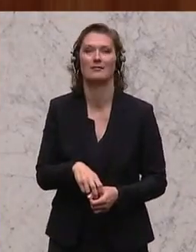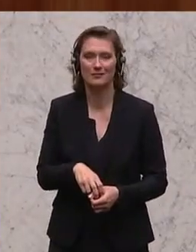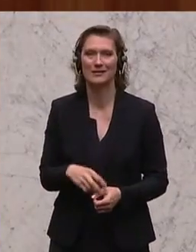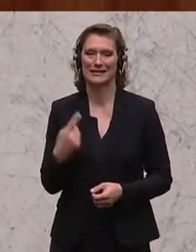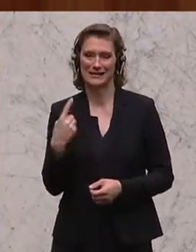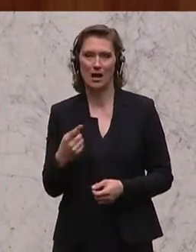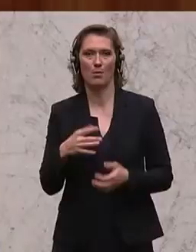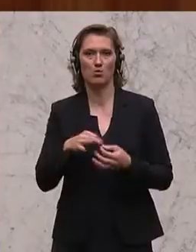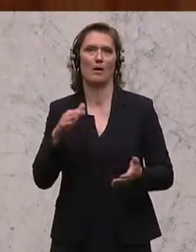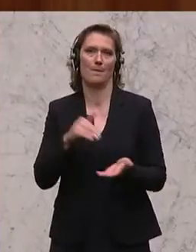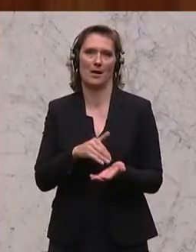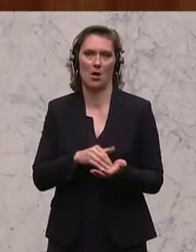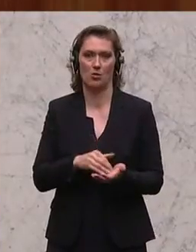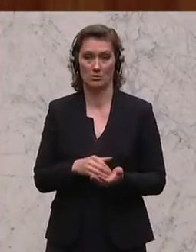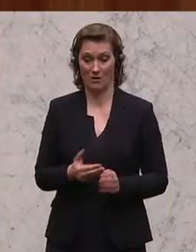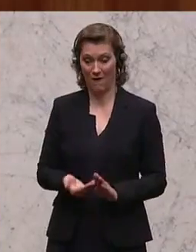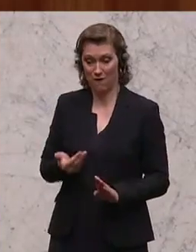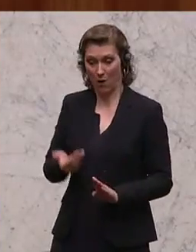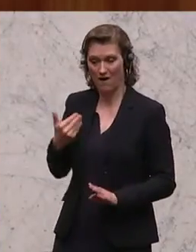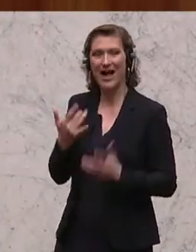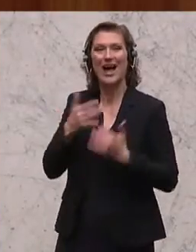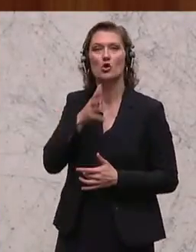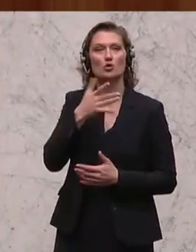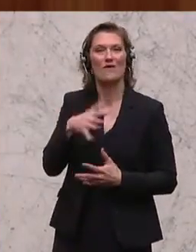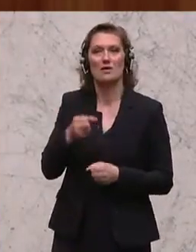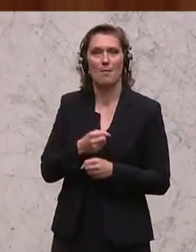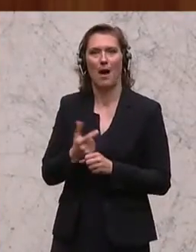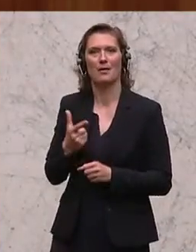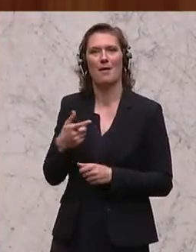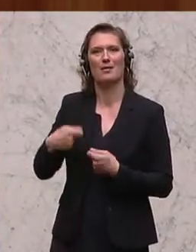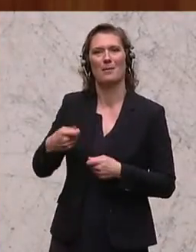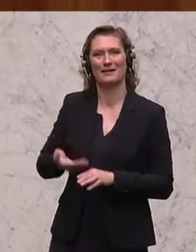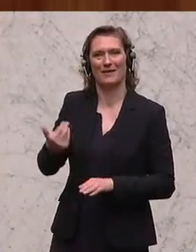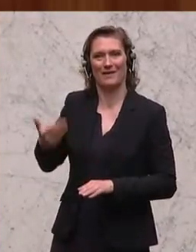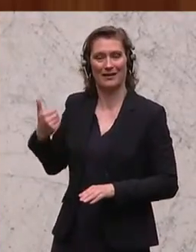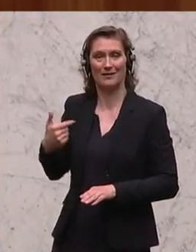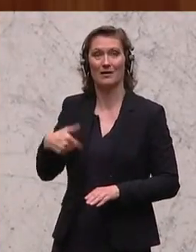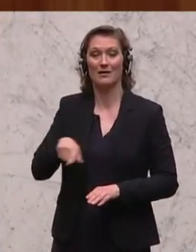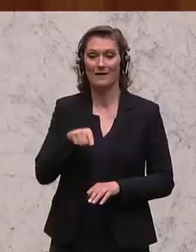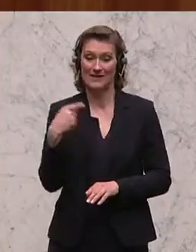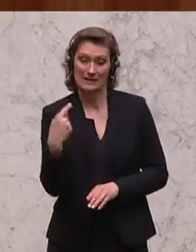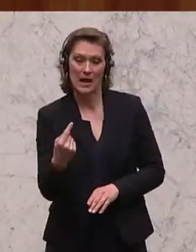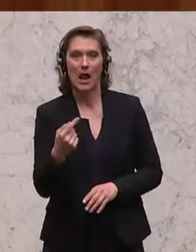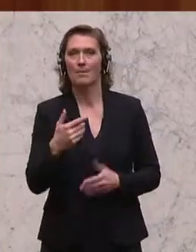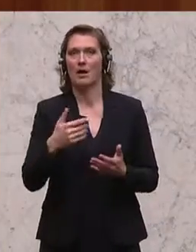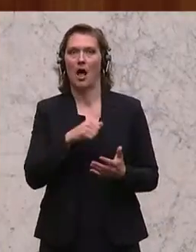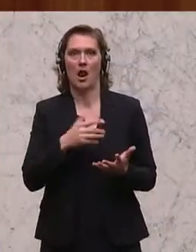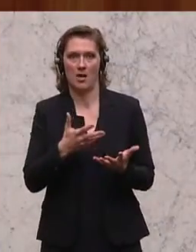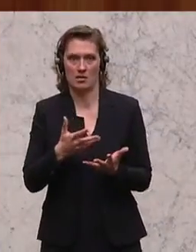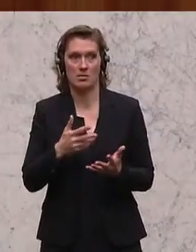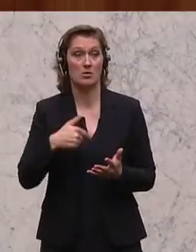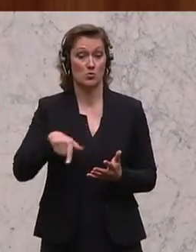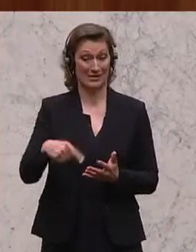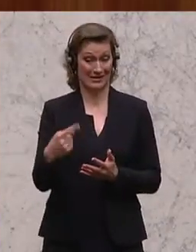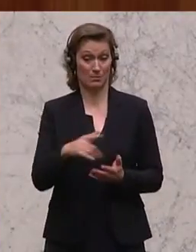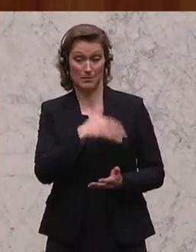Steger, die dann nicht mehr zur Verfügung stehen im Rechnungshof, werden wir tatsächlich alle Ärmel aufkrempeln müssen, um diese Qualität,